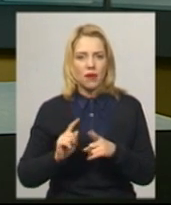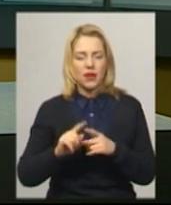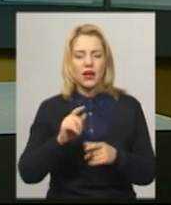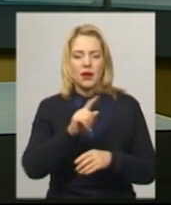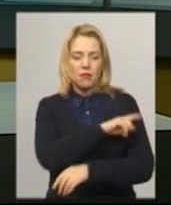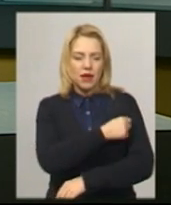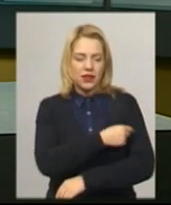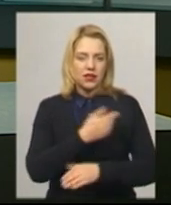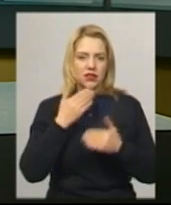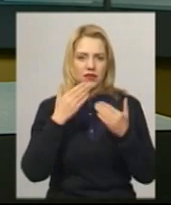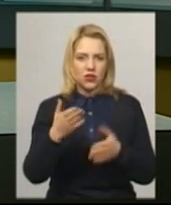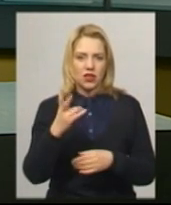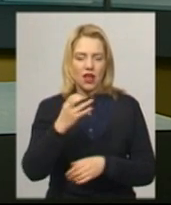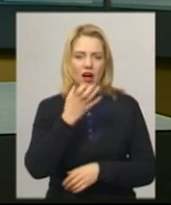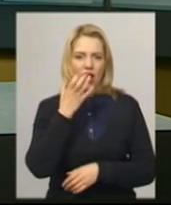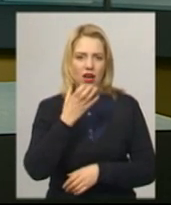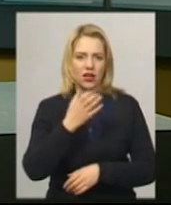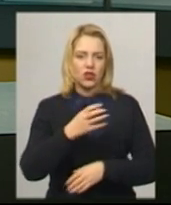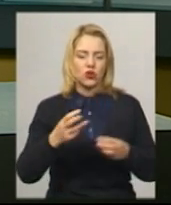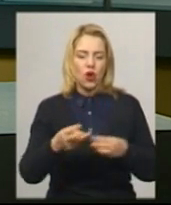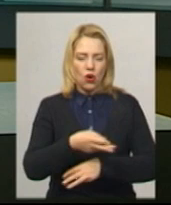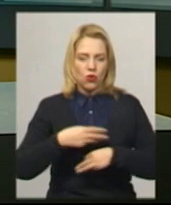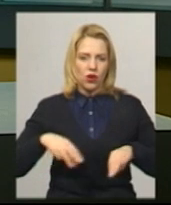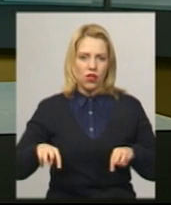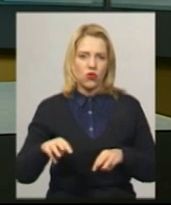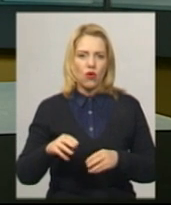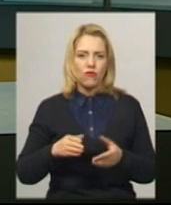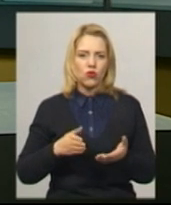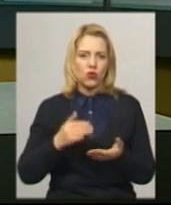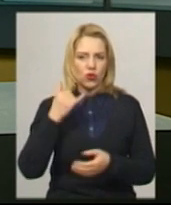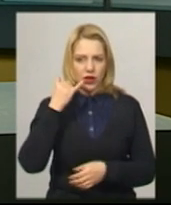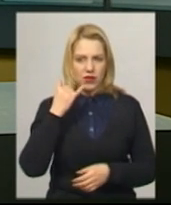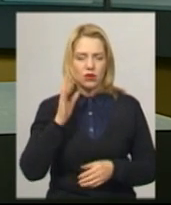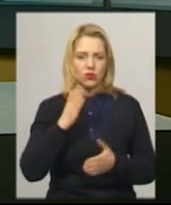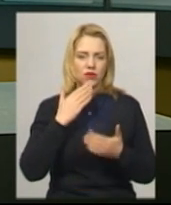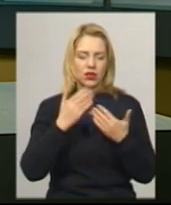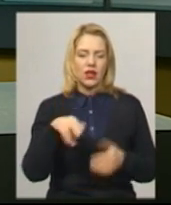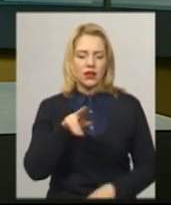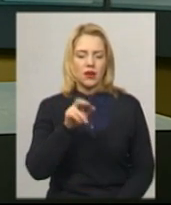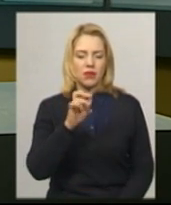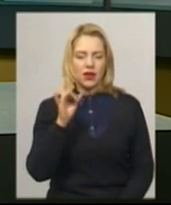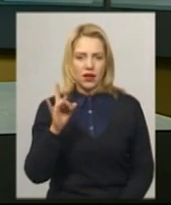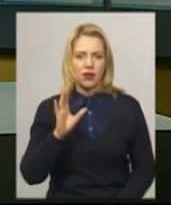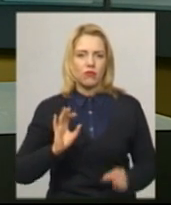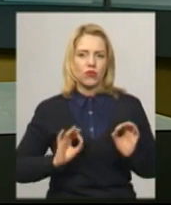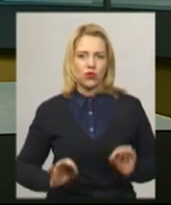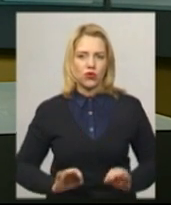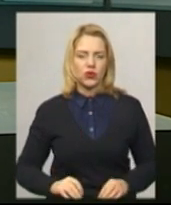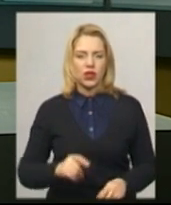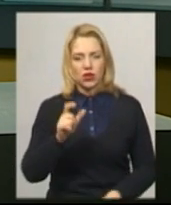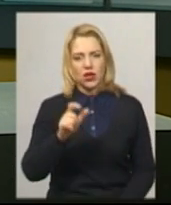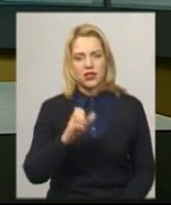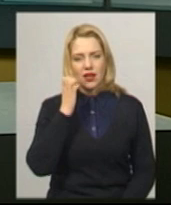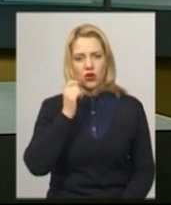заявою на гарячу урядову лінію та звертатимуться в ДБР та прокуратуру. Житель Старокостянтинова, голова громадської